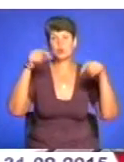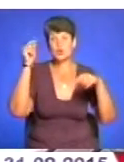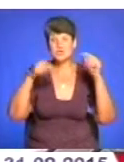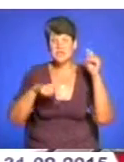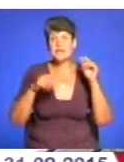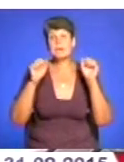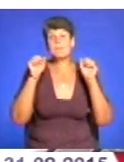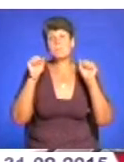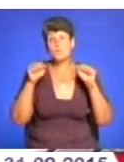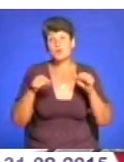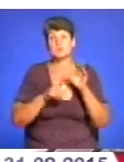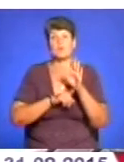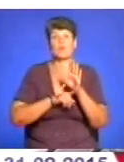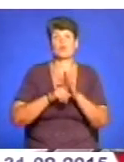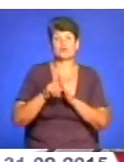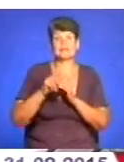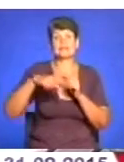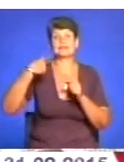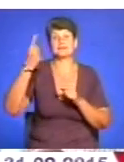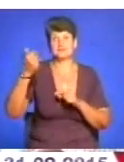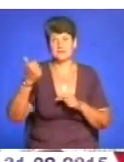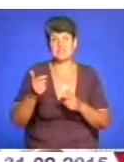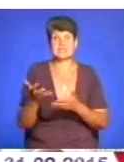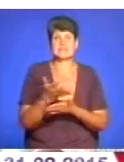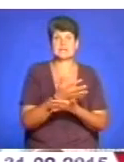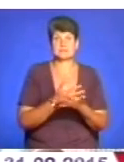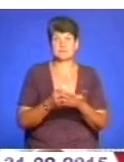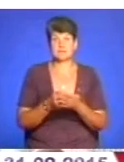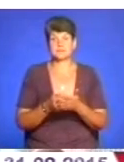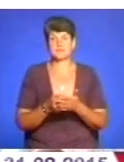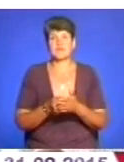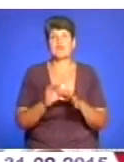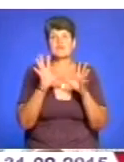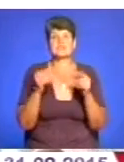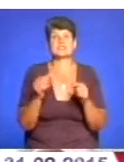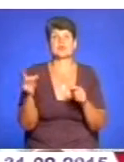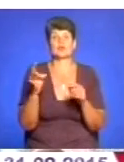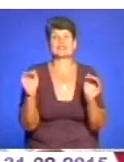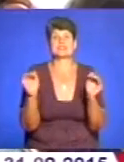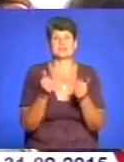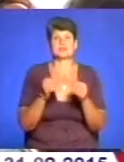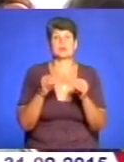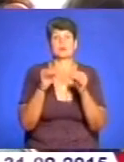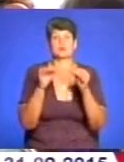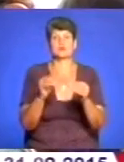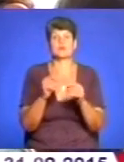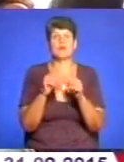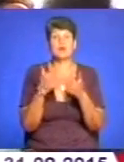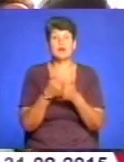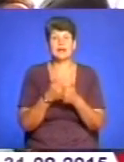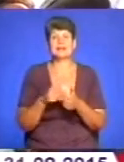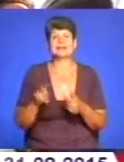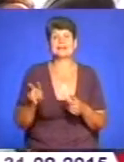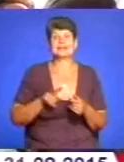можемо почати вже збір врожаю. Майже всі райони зменшили посіви буряка. Директор департаменту агропромислового